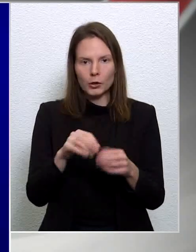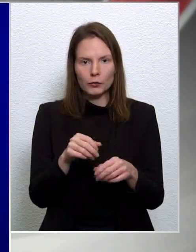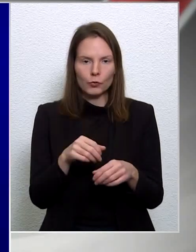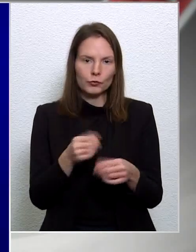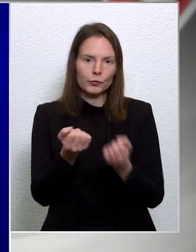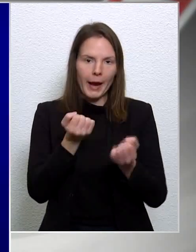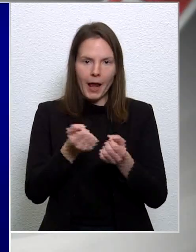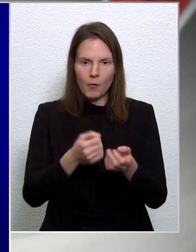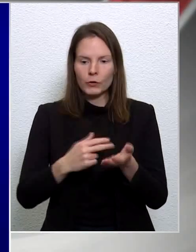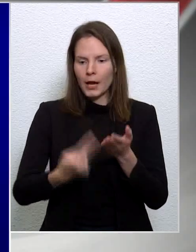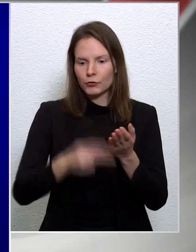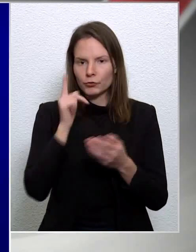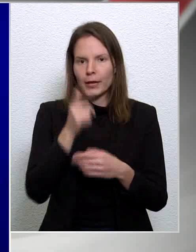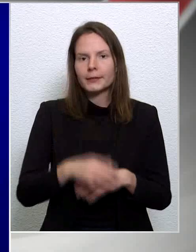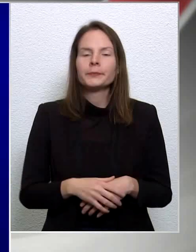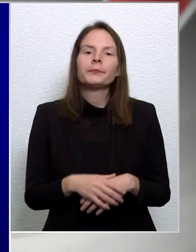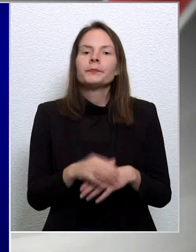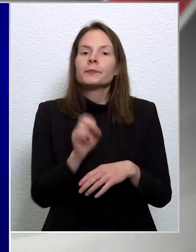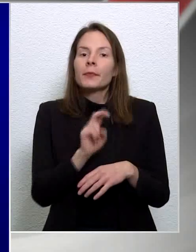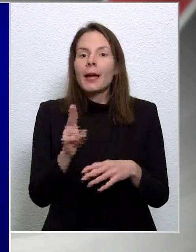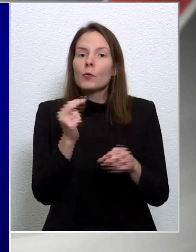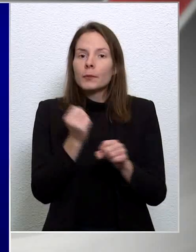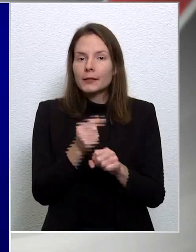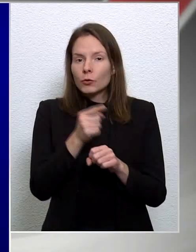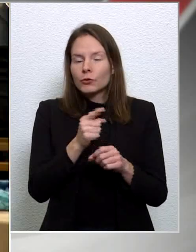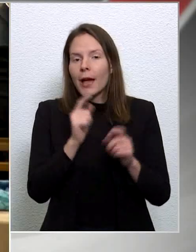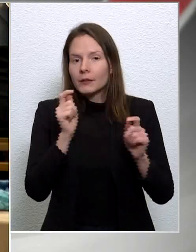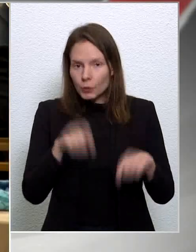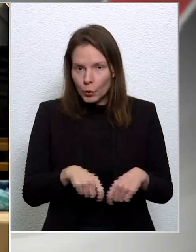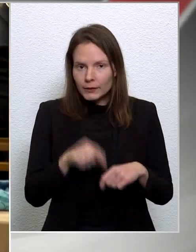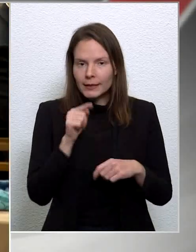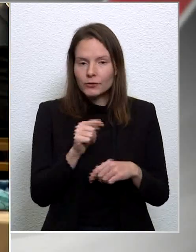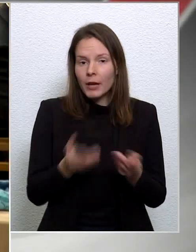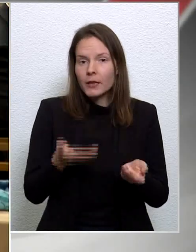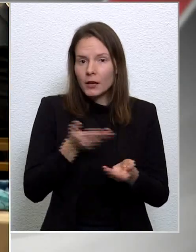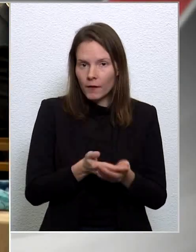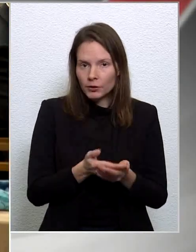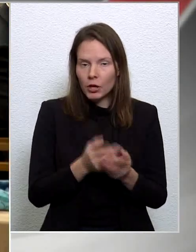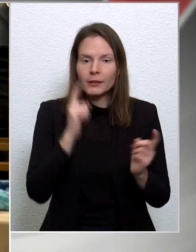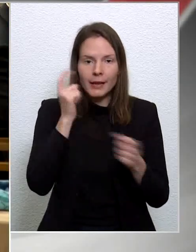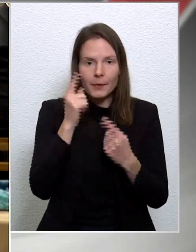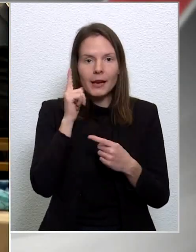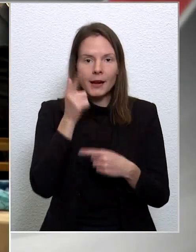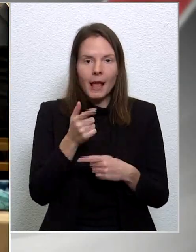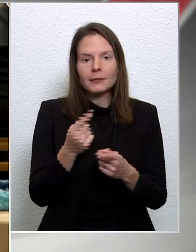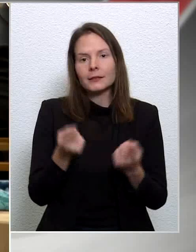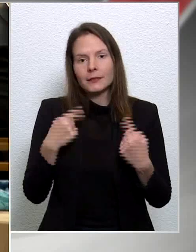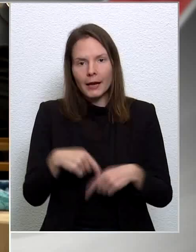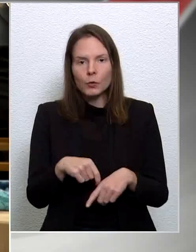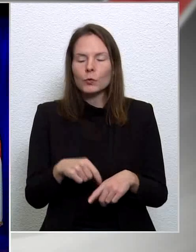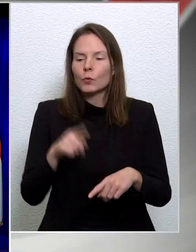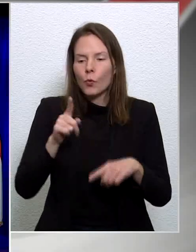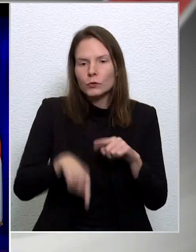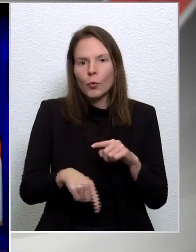Bízunk abban, hogy az Európai Bizottságnak ez a döntése és ez a javaslata megnyitja számunkra az utolsó körös